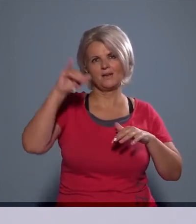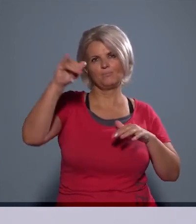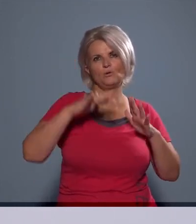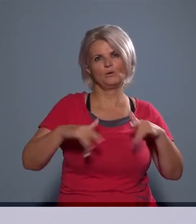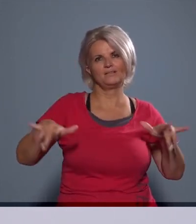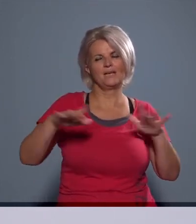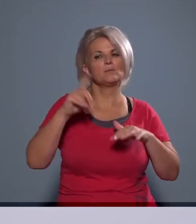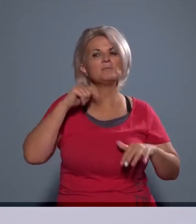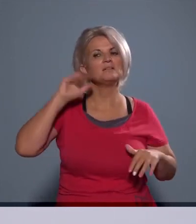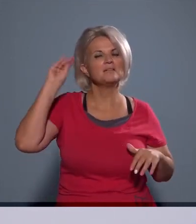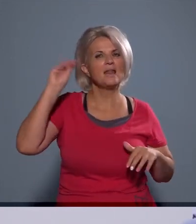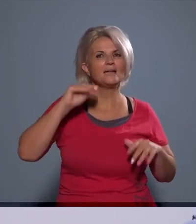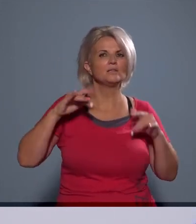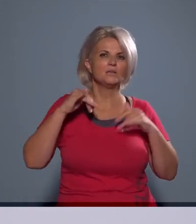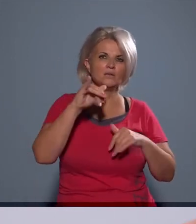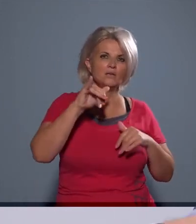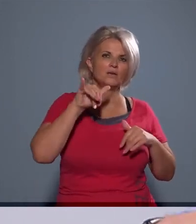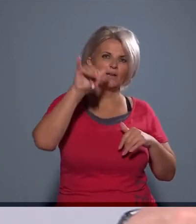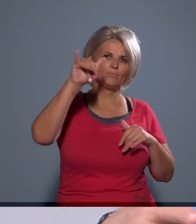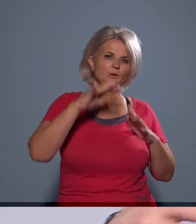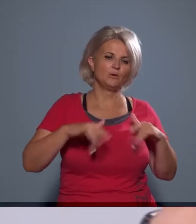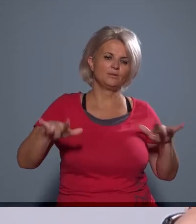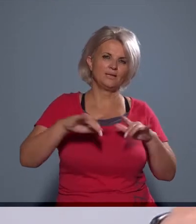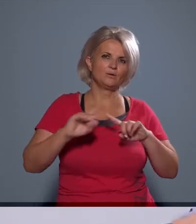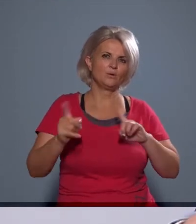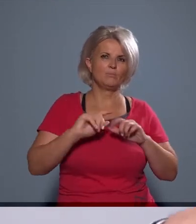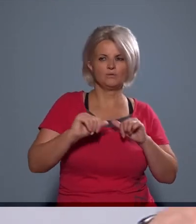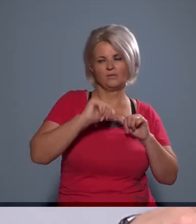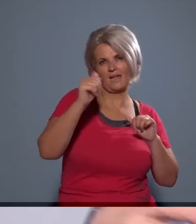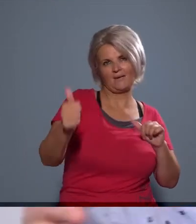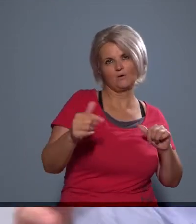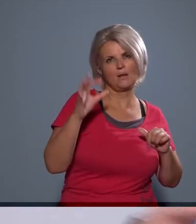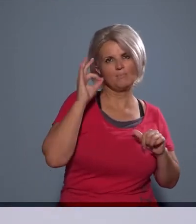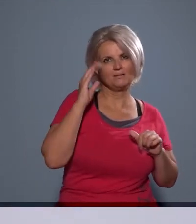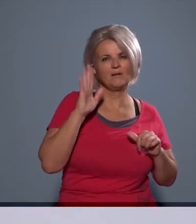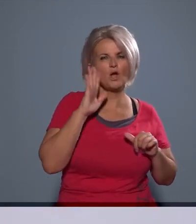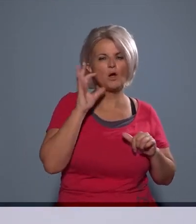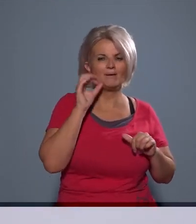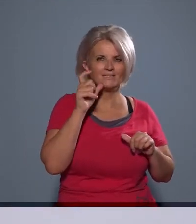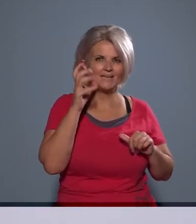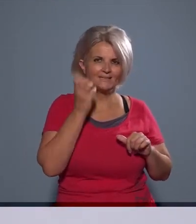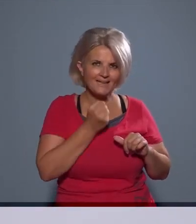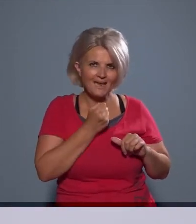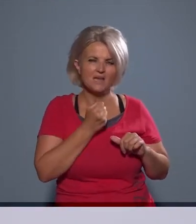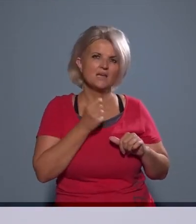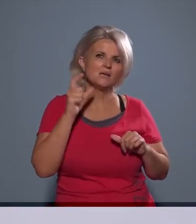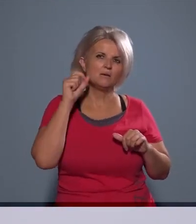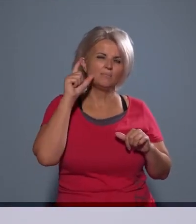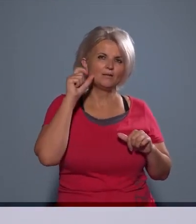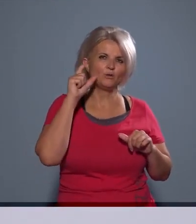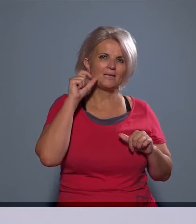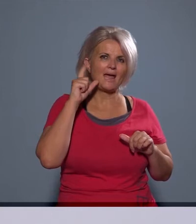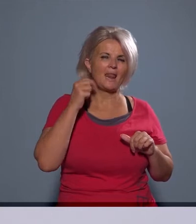ami azt jelenti, hogy a repülőtér különböző távolságában, távolságában betűkkel ABCD, betűkkel jelölt